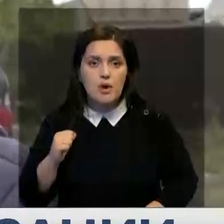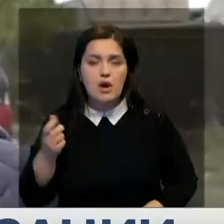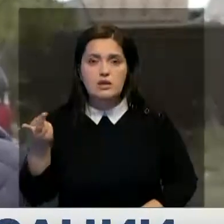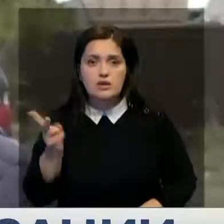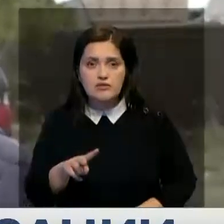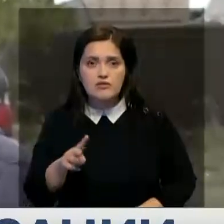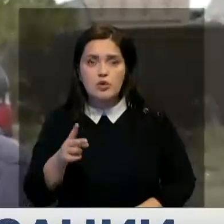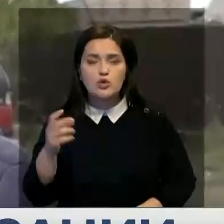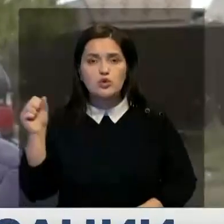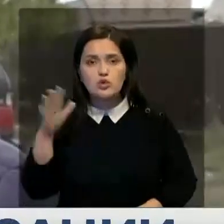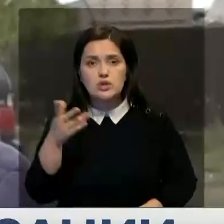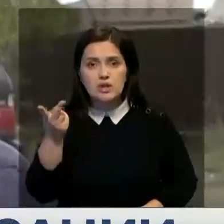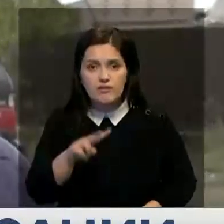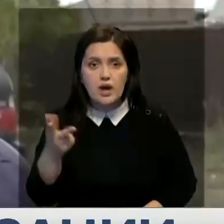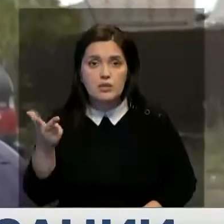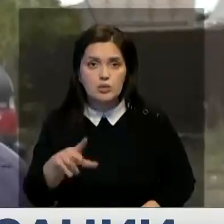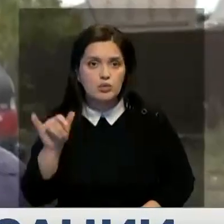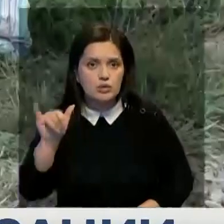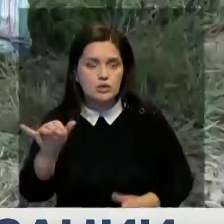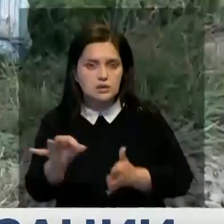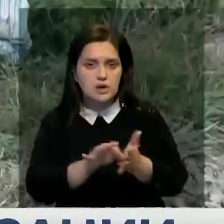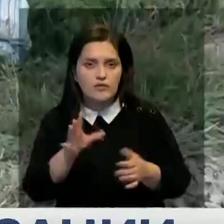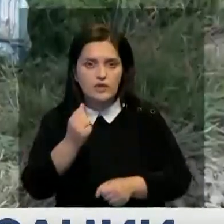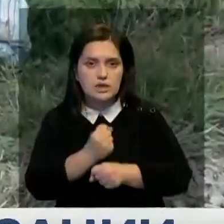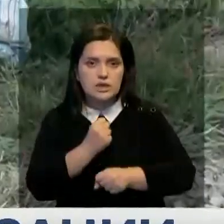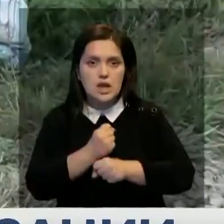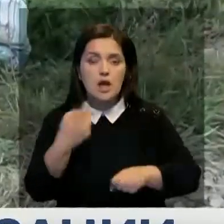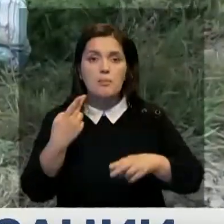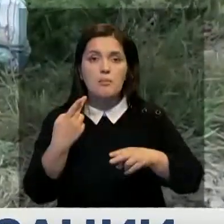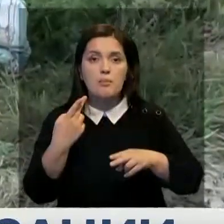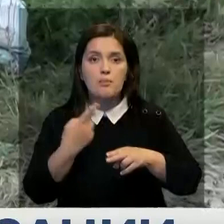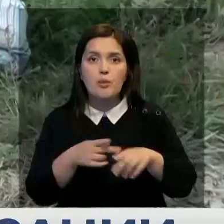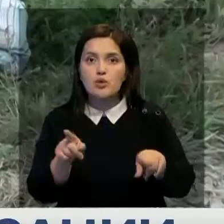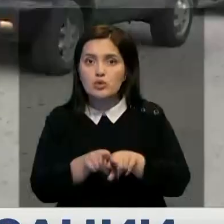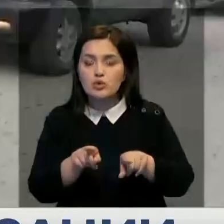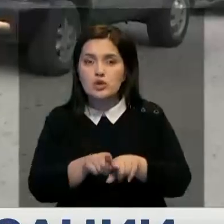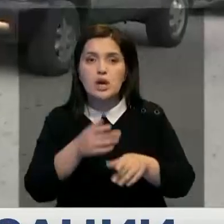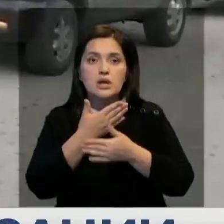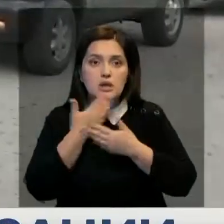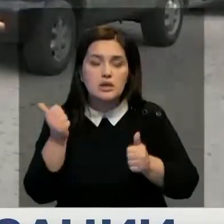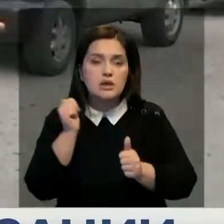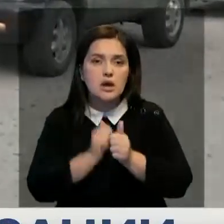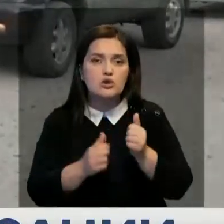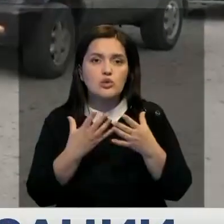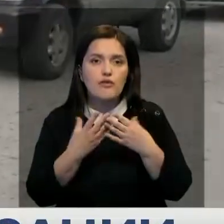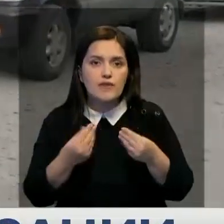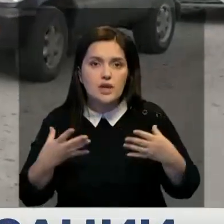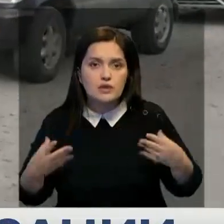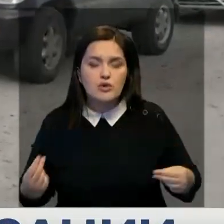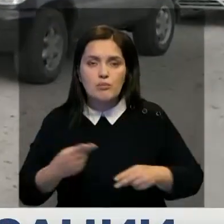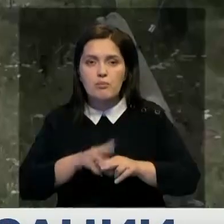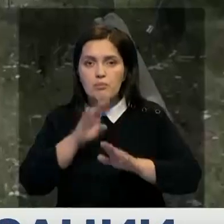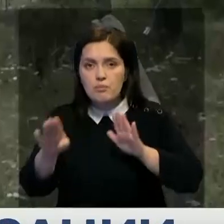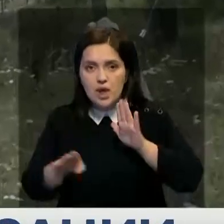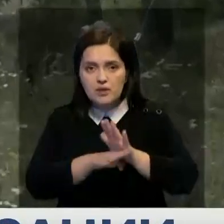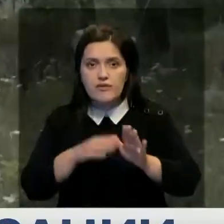солнечные три. У них все сразу сделано. А у нас нет. Ливневок, говорят, жители тоже нет. Поэтому каждую весну талые воды заходят в подвалы.